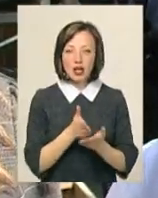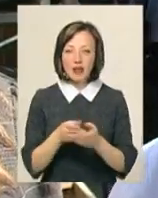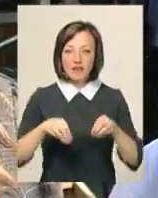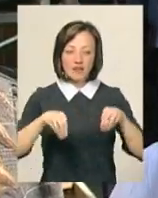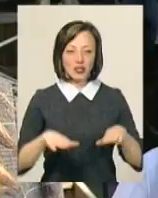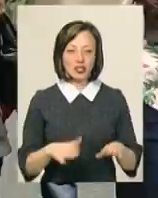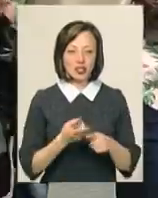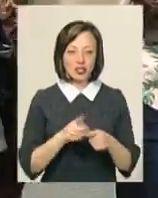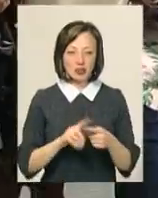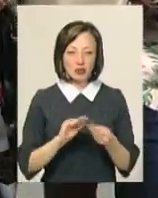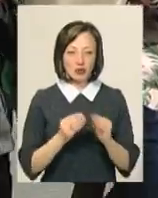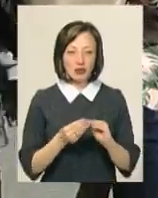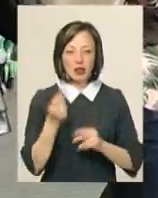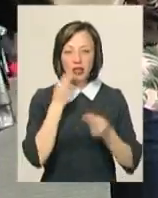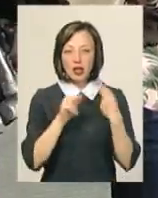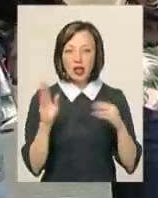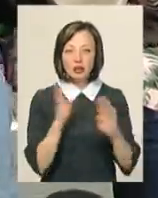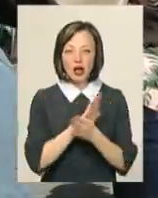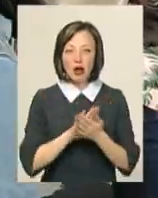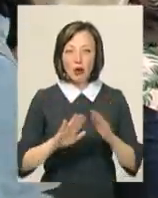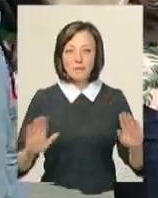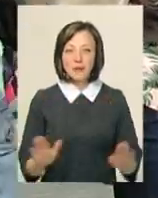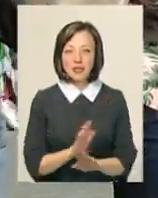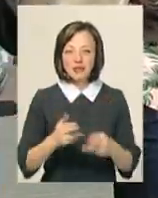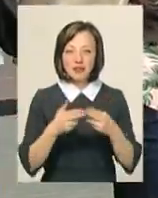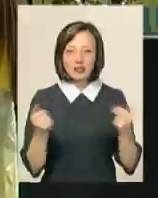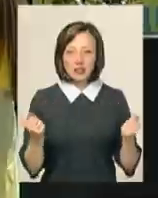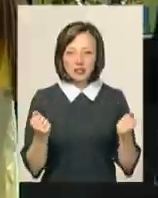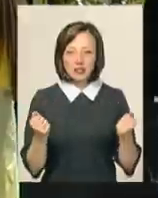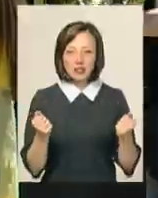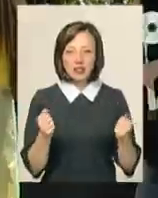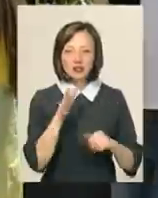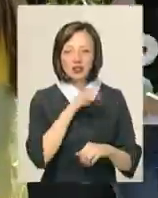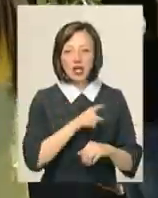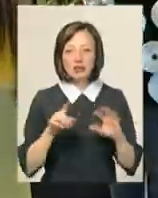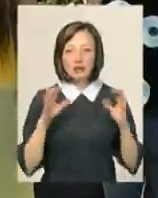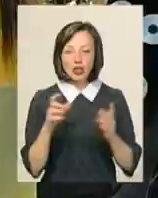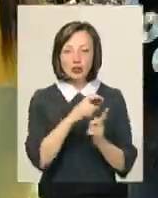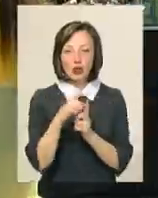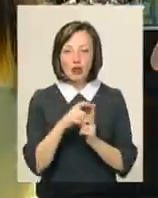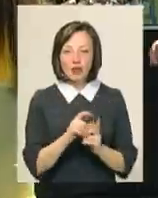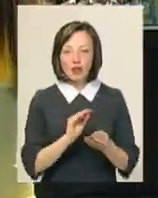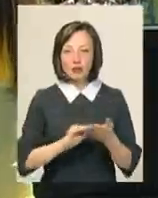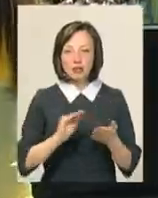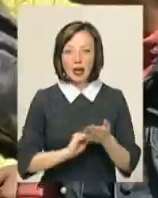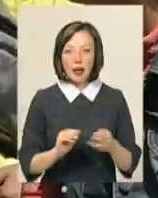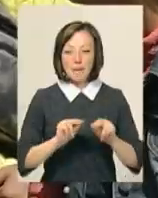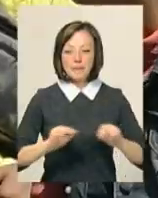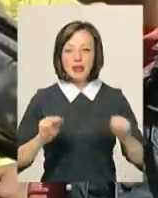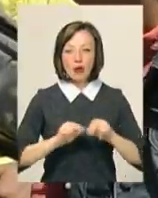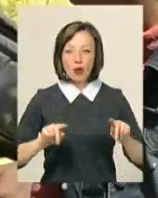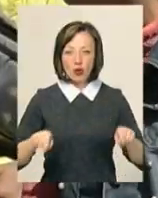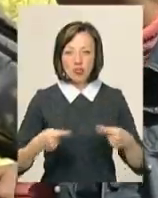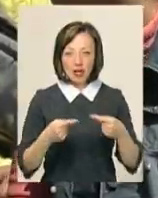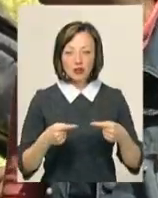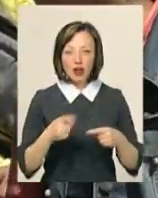вирішення. Найкращою екопіснею журі визнала пісню «Час збереження», слова до якої написала педагог-організатор Хмельницького